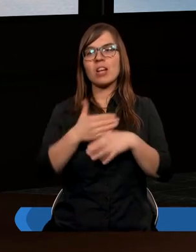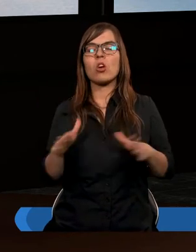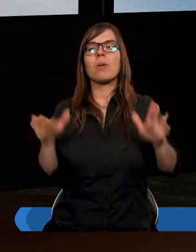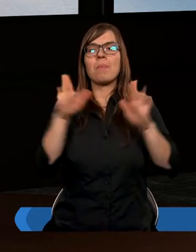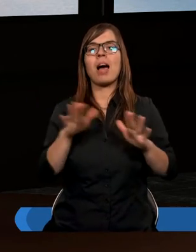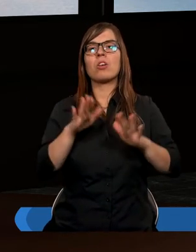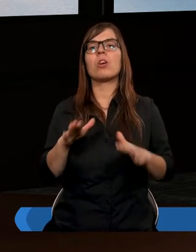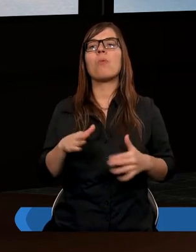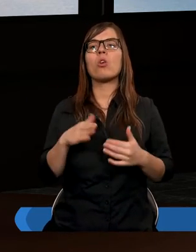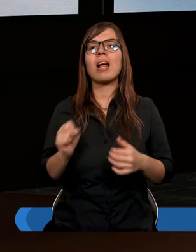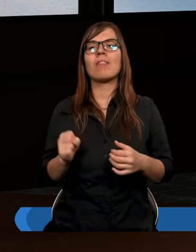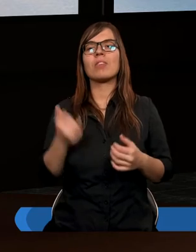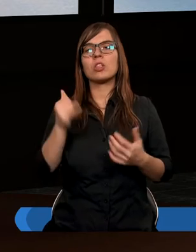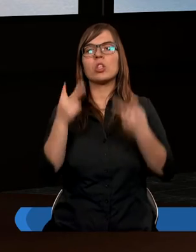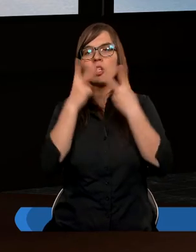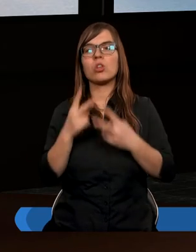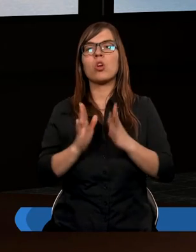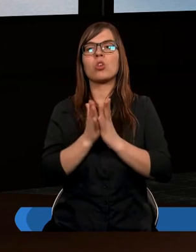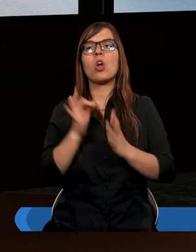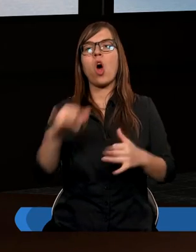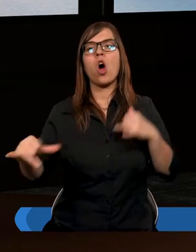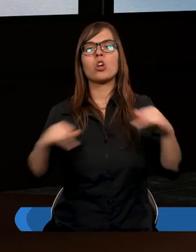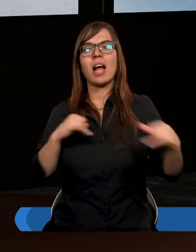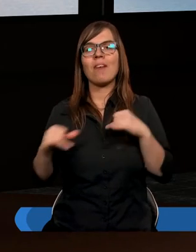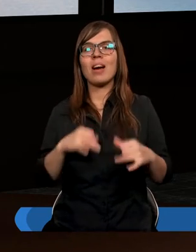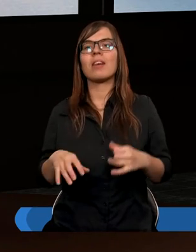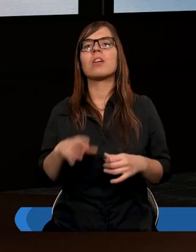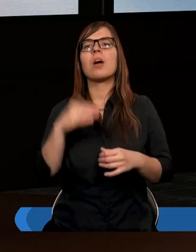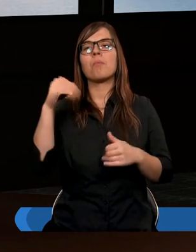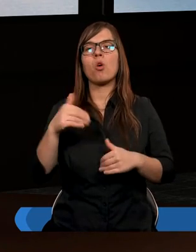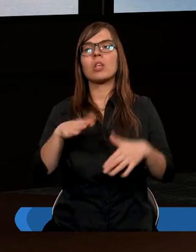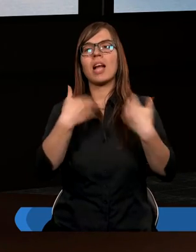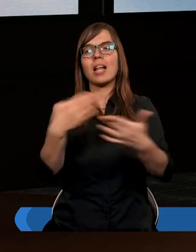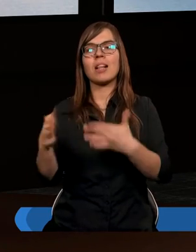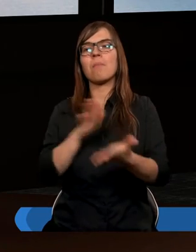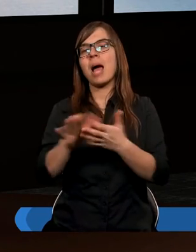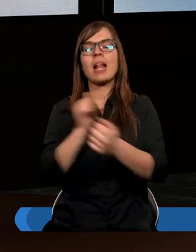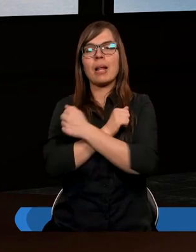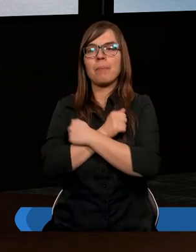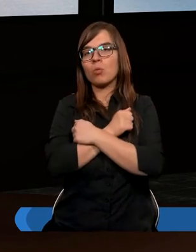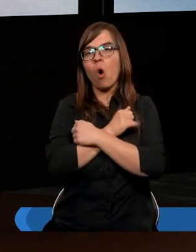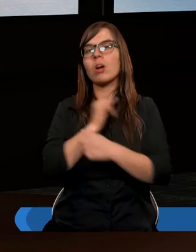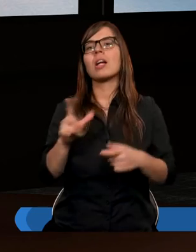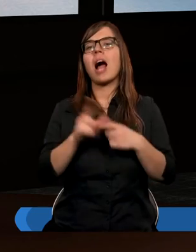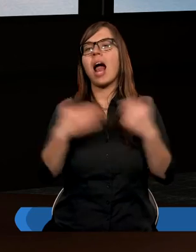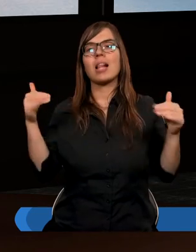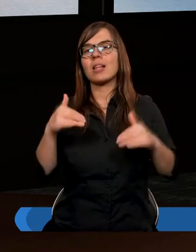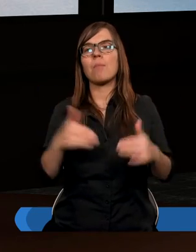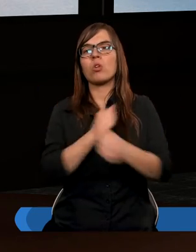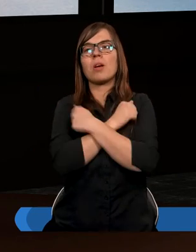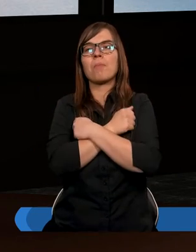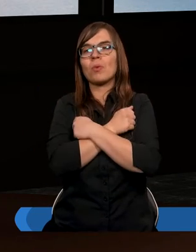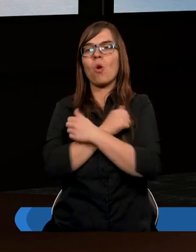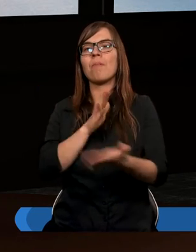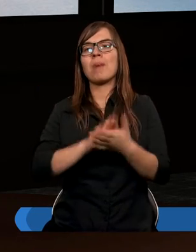nabożeństwa i czytamy książkę o szafarstwie można dawać bez miłości ale nie można